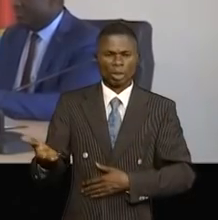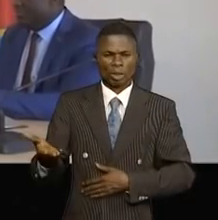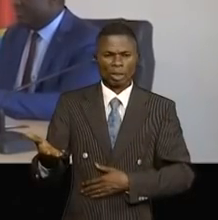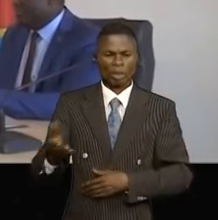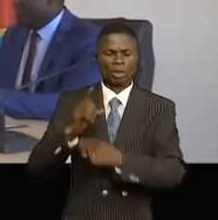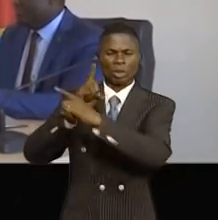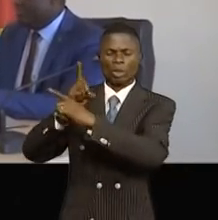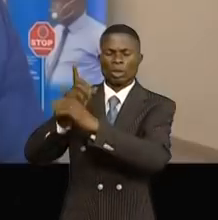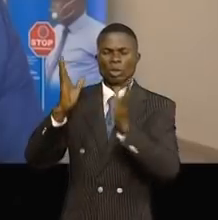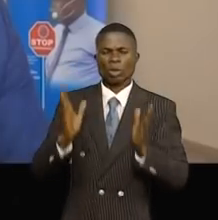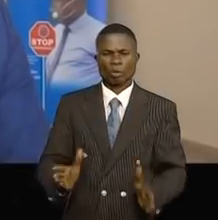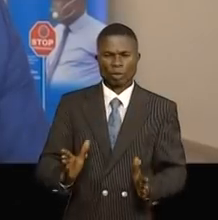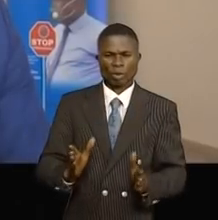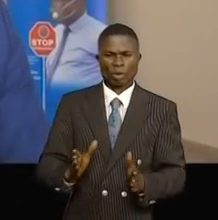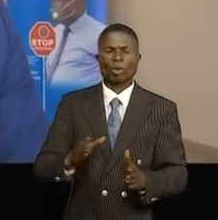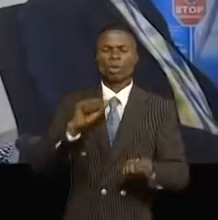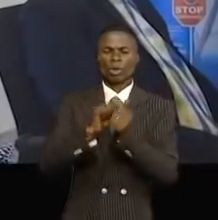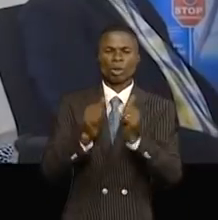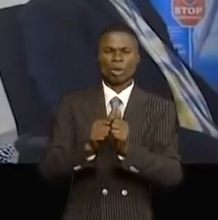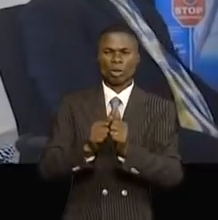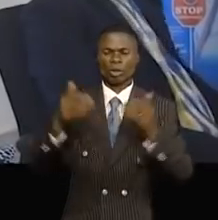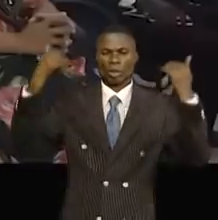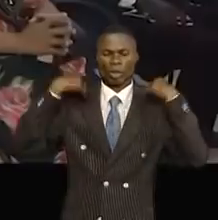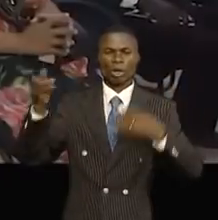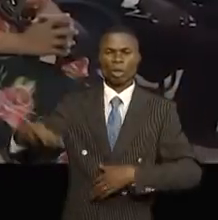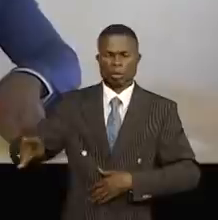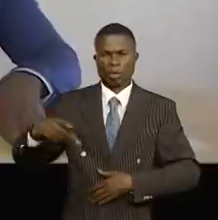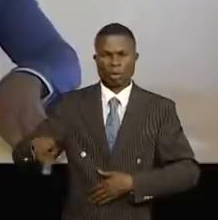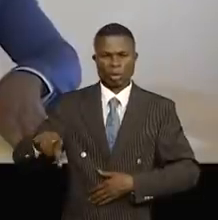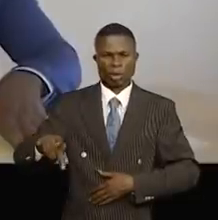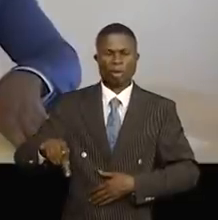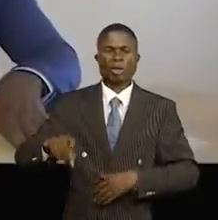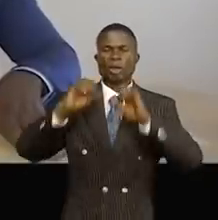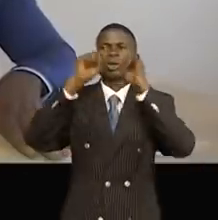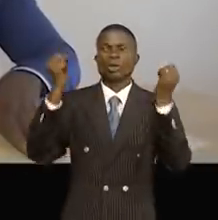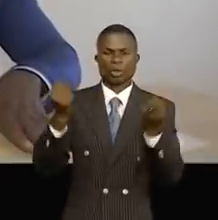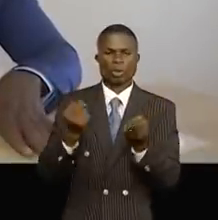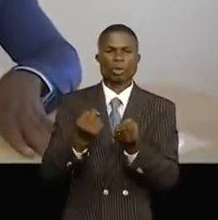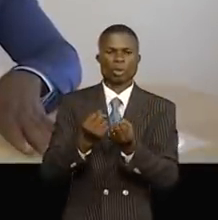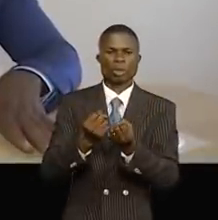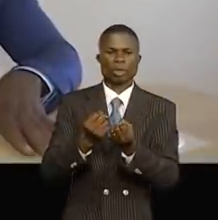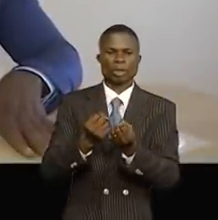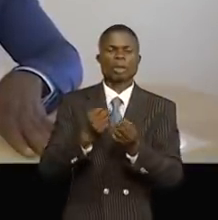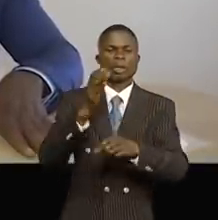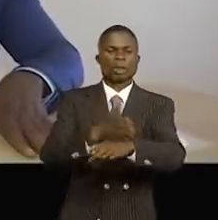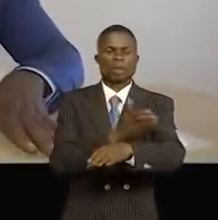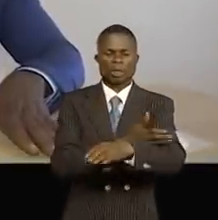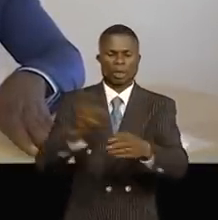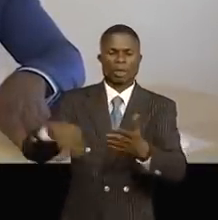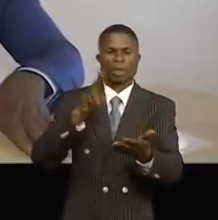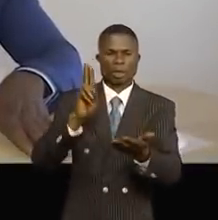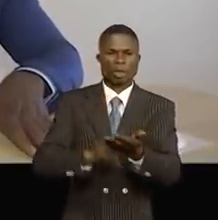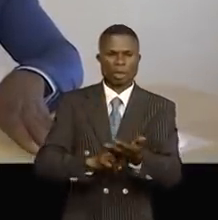Défenseur acharné de lois de la République, l'autorité provinciale prévient. Un débit d'un processus d'un contrat